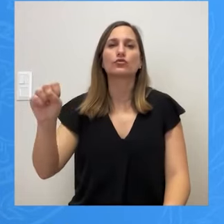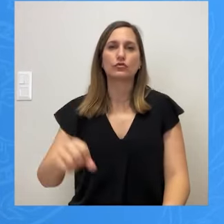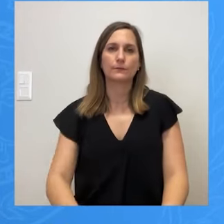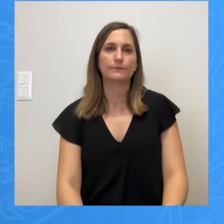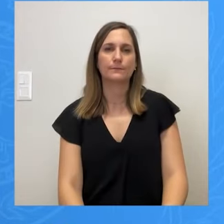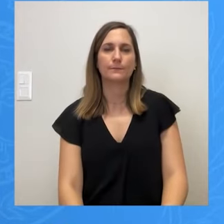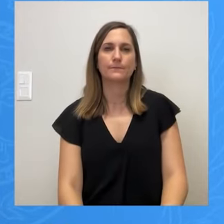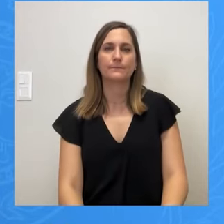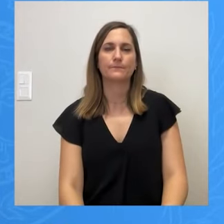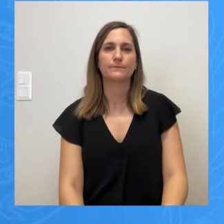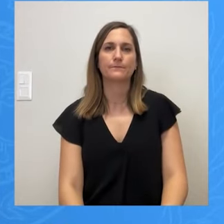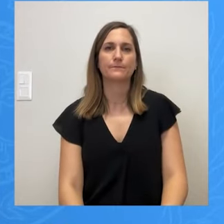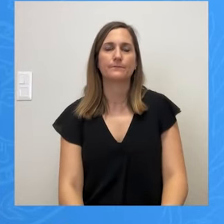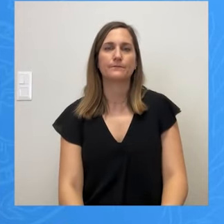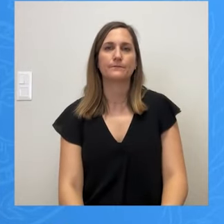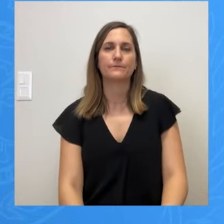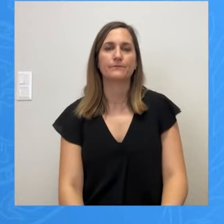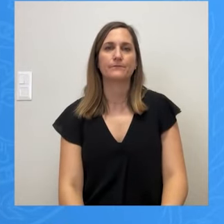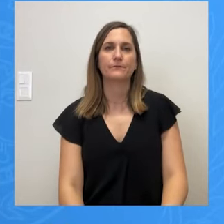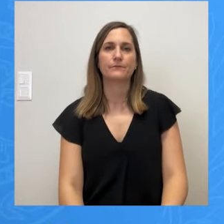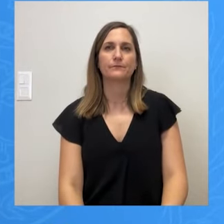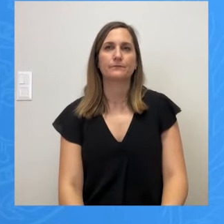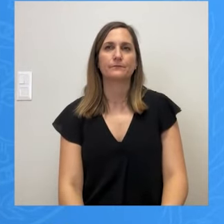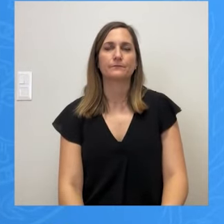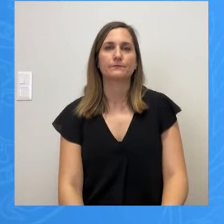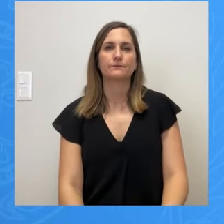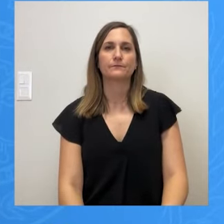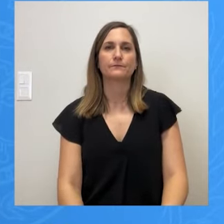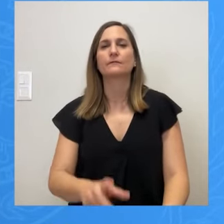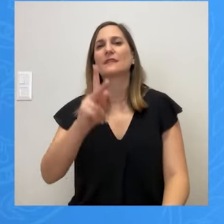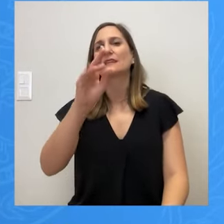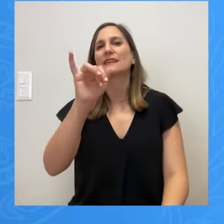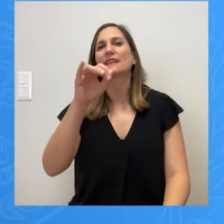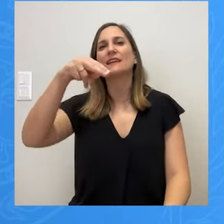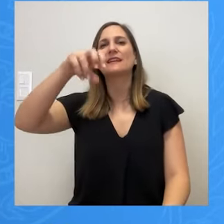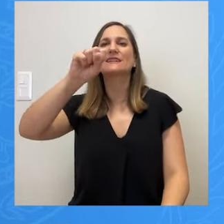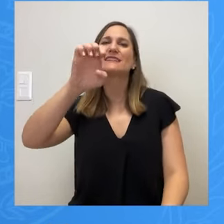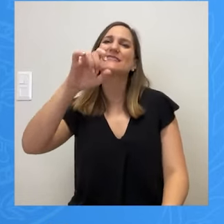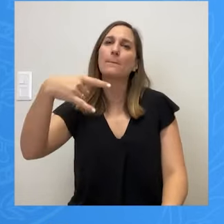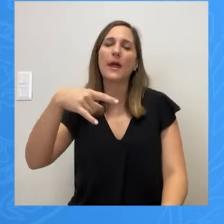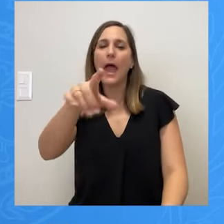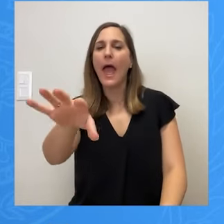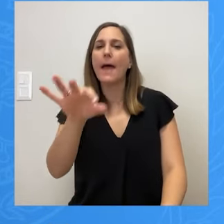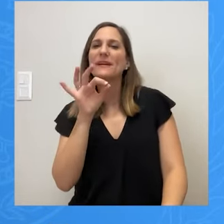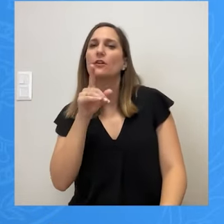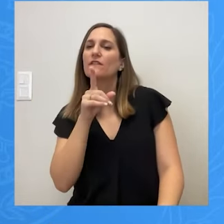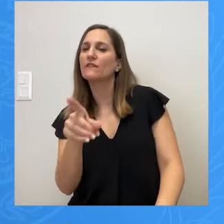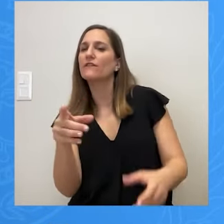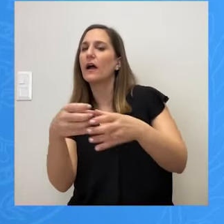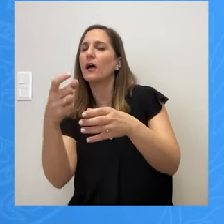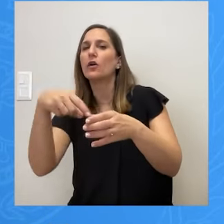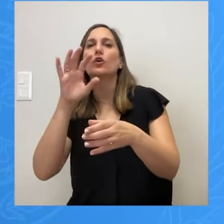Είναι άλλο πράγμα επιλέγουμε αυτή την Κινσέπ που συγκροτήθηκε για συγκεκριμένο πρόβλημα